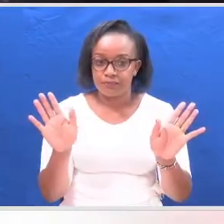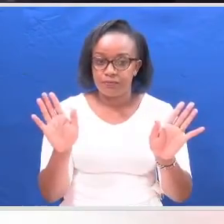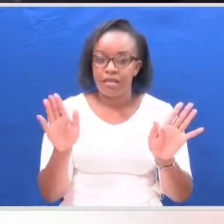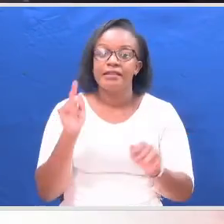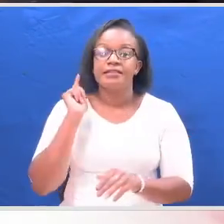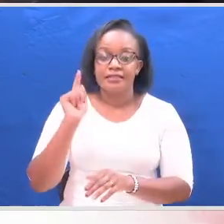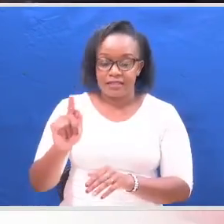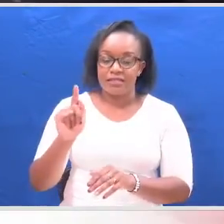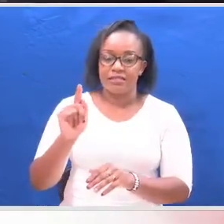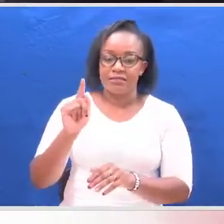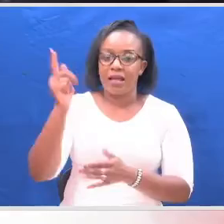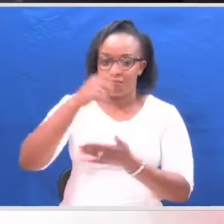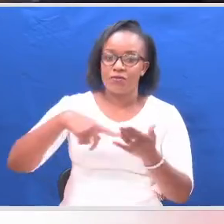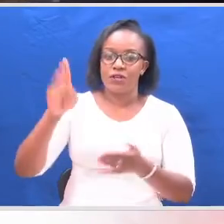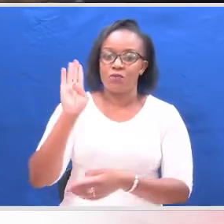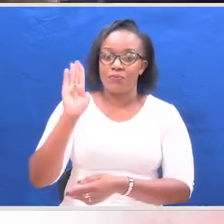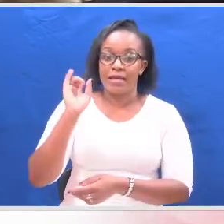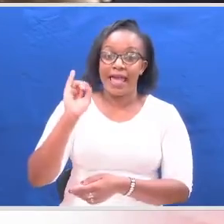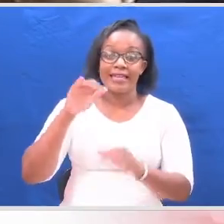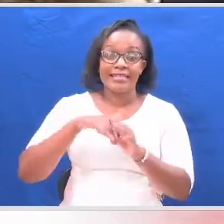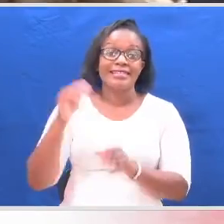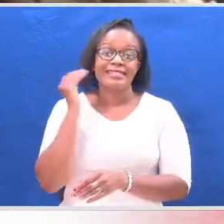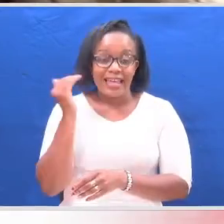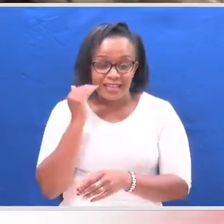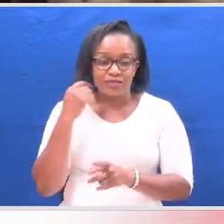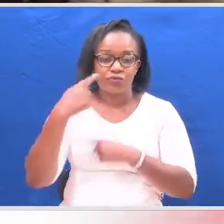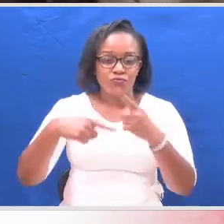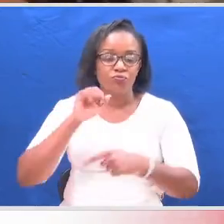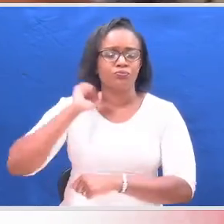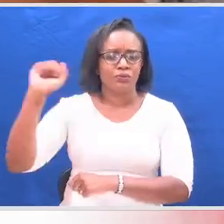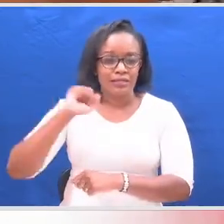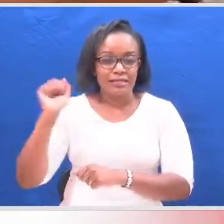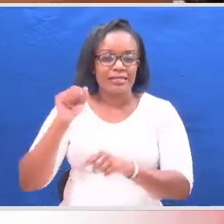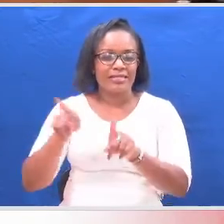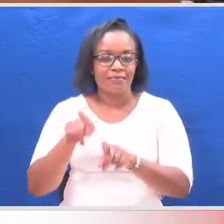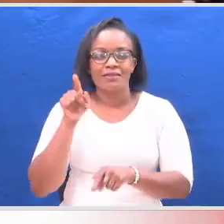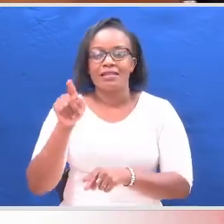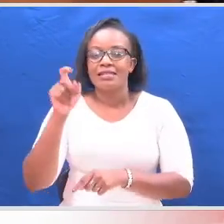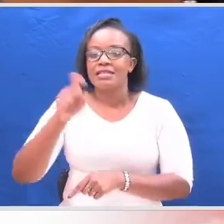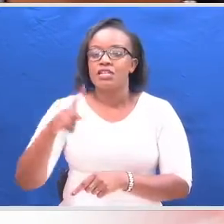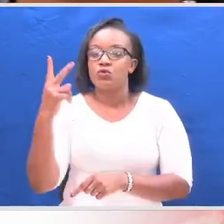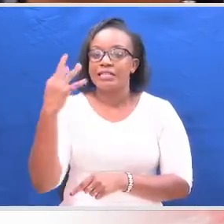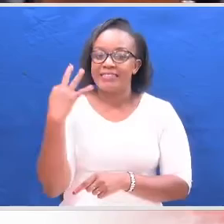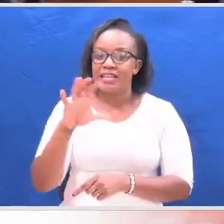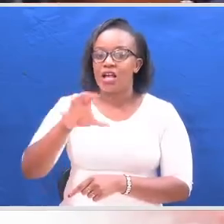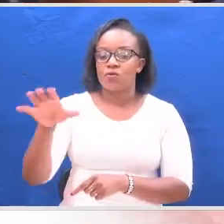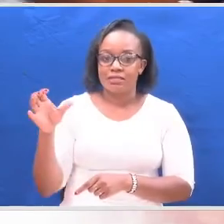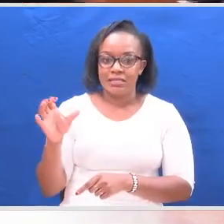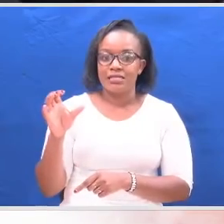siaya ni mwanzo wa kuendeleza mchakatu wa BBI mswada huo ukiitaji mabunge ishirina mane